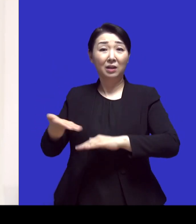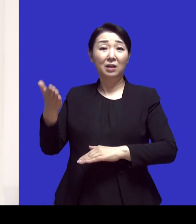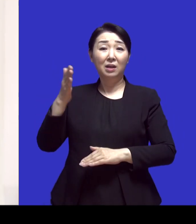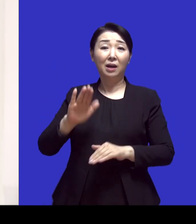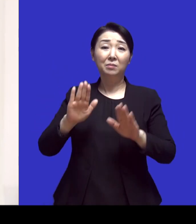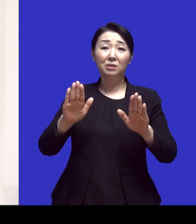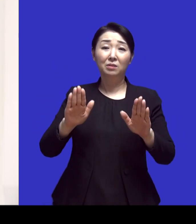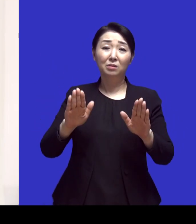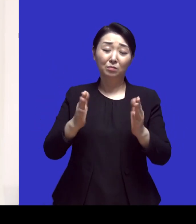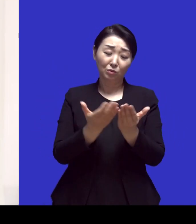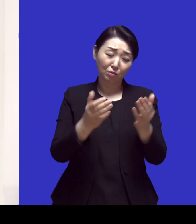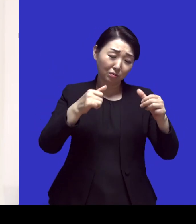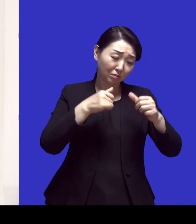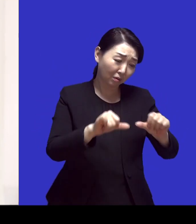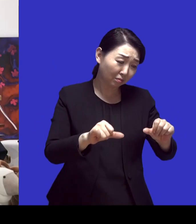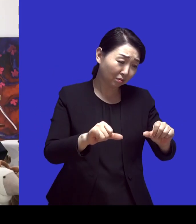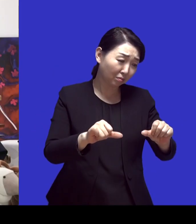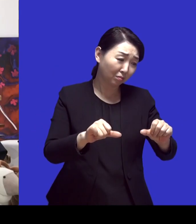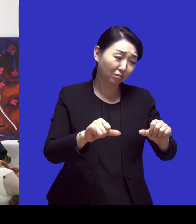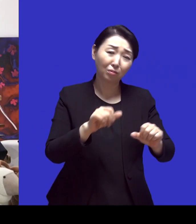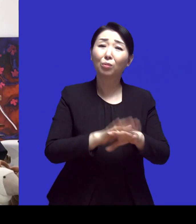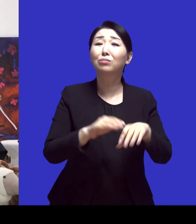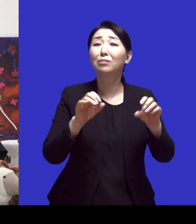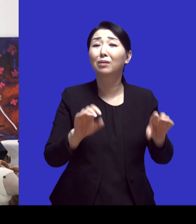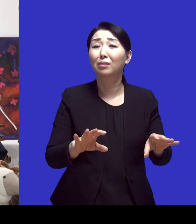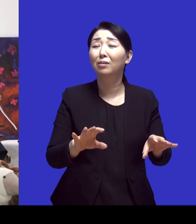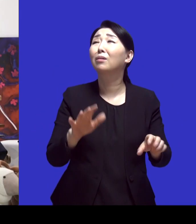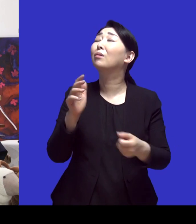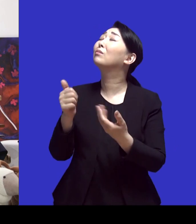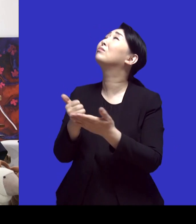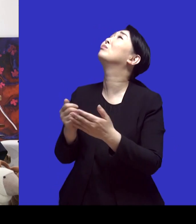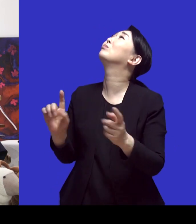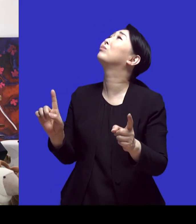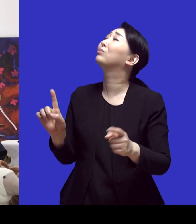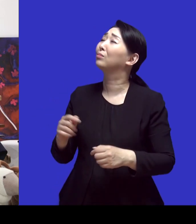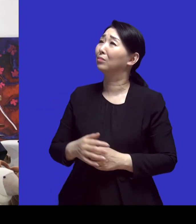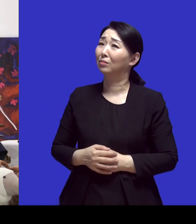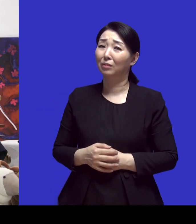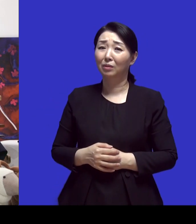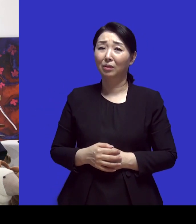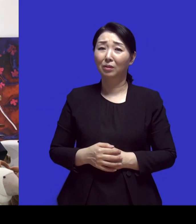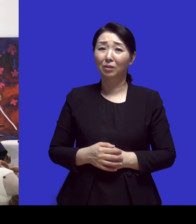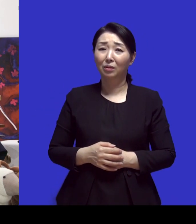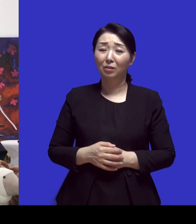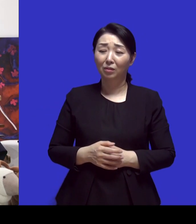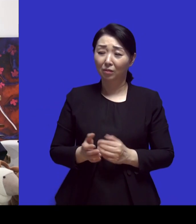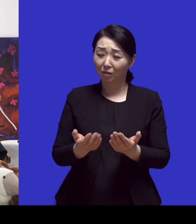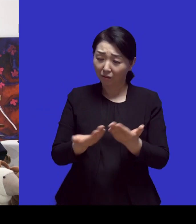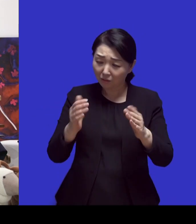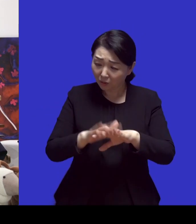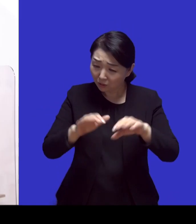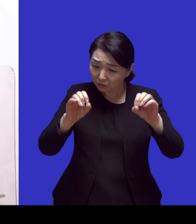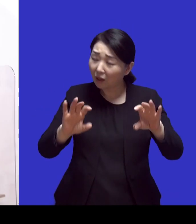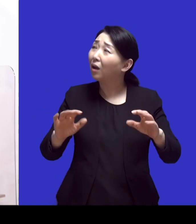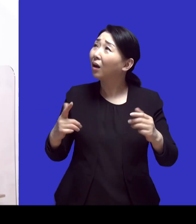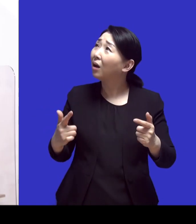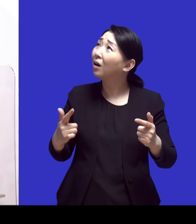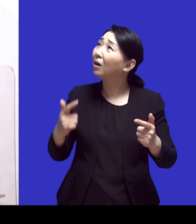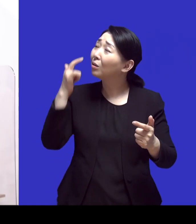여전히 깨진 그릇은 소용이 없잖아요 하나님 그래도 저는 소용없는 그릇인 거 아닌가요? 그랬더니 예수님